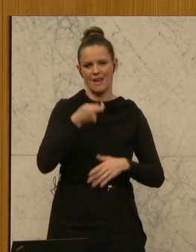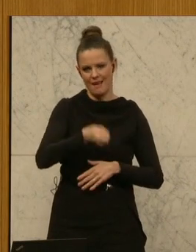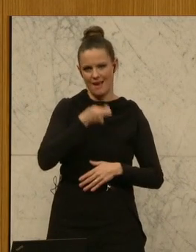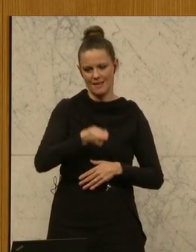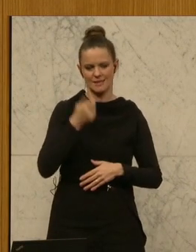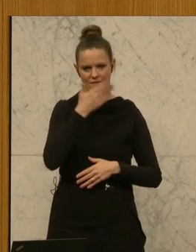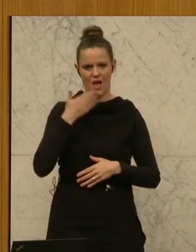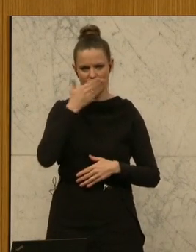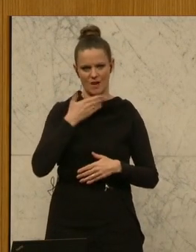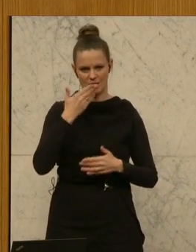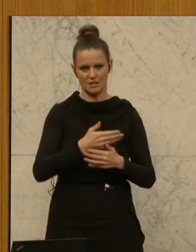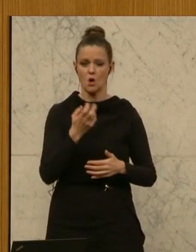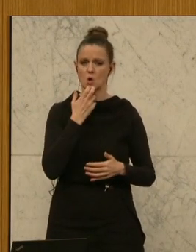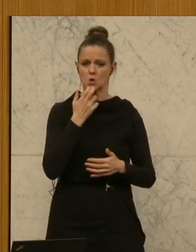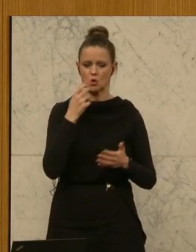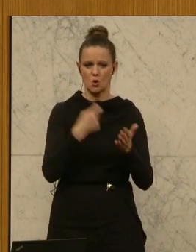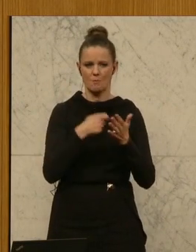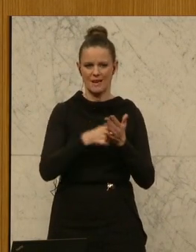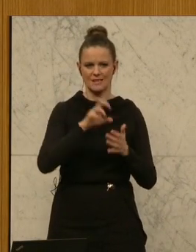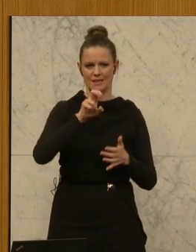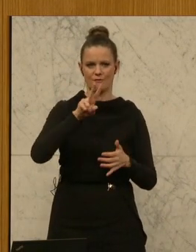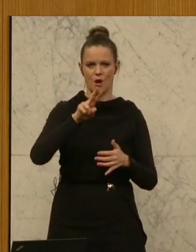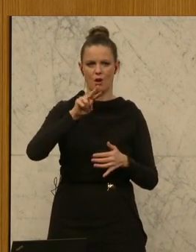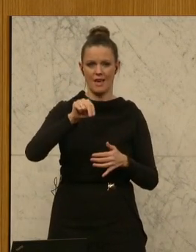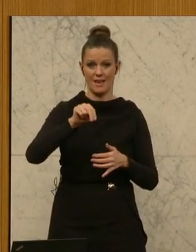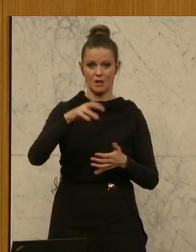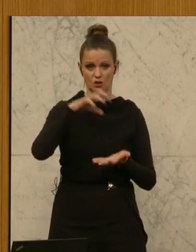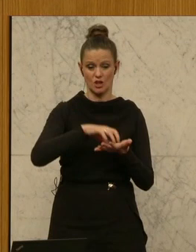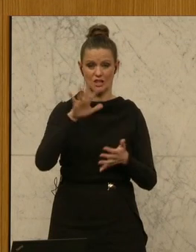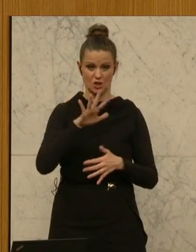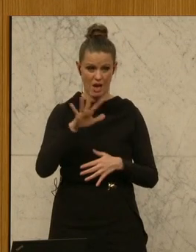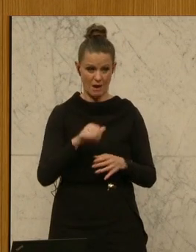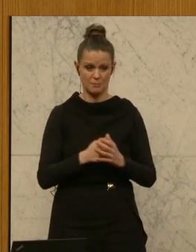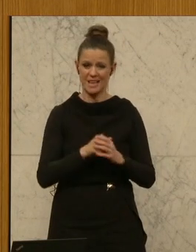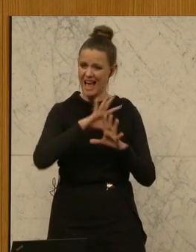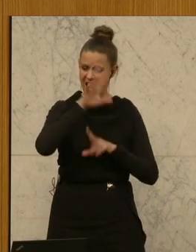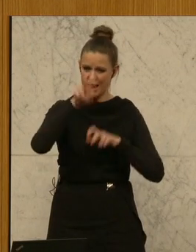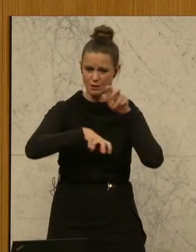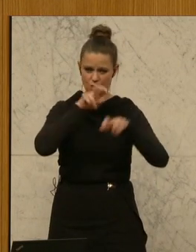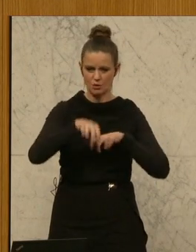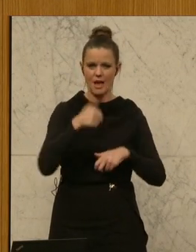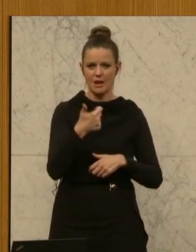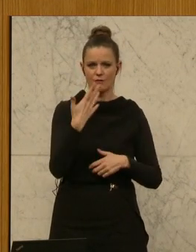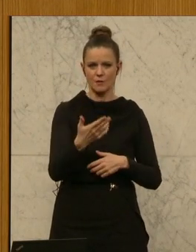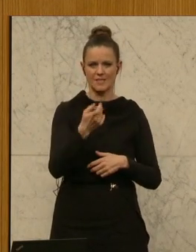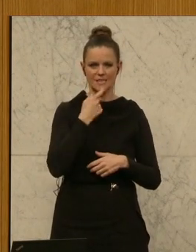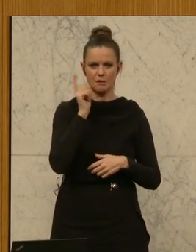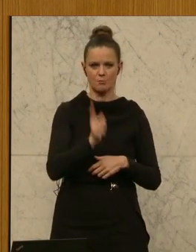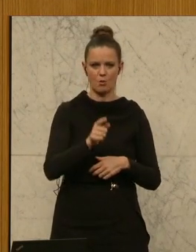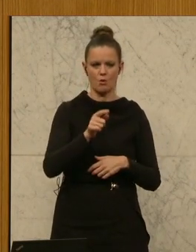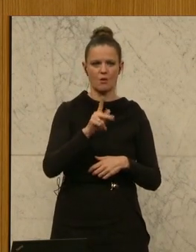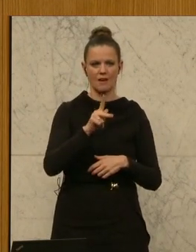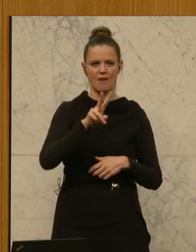das Warmwasser. Der Strompreis von der EVN ist in der Stadt Scheibs mit allen Steuern 51 Cent pro Kilowattstunde.